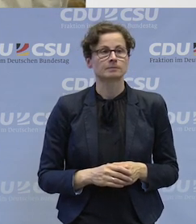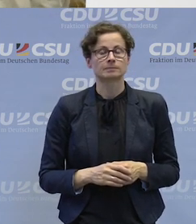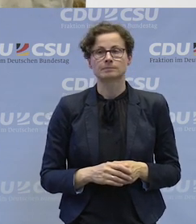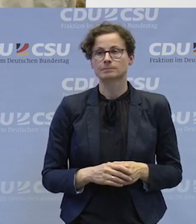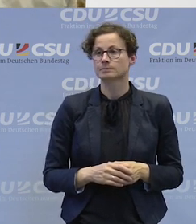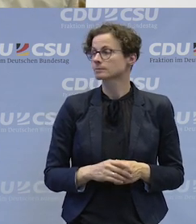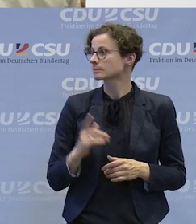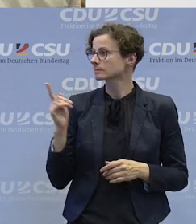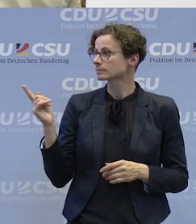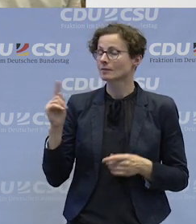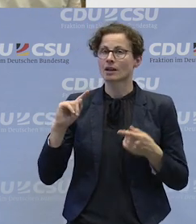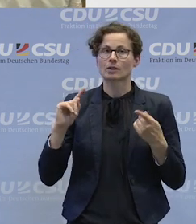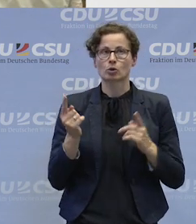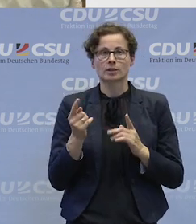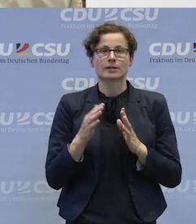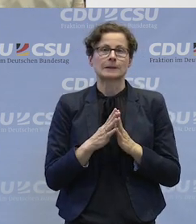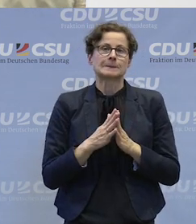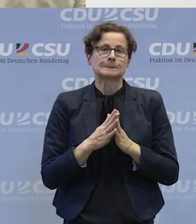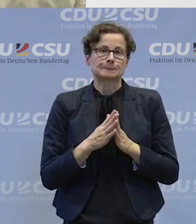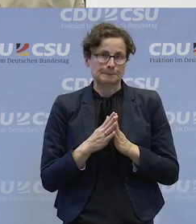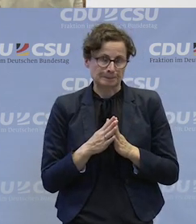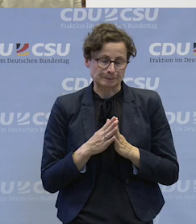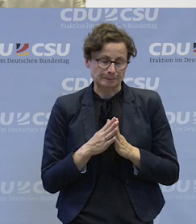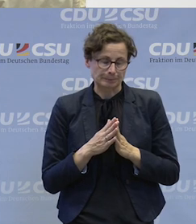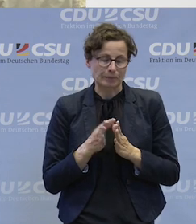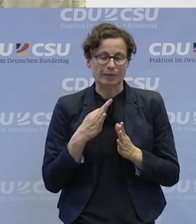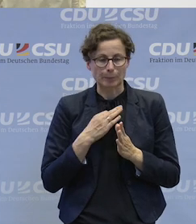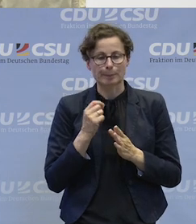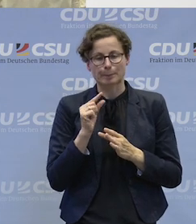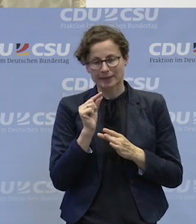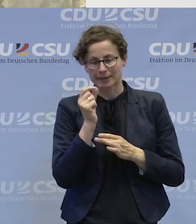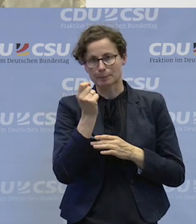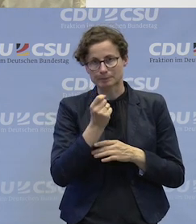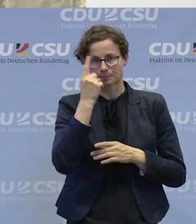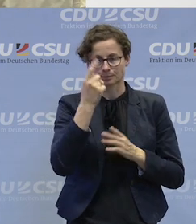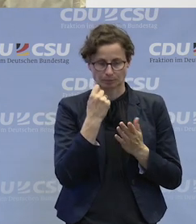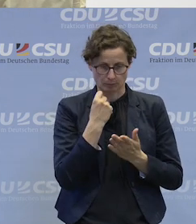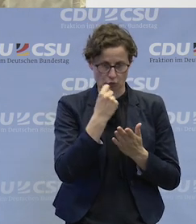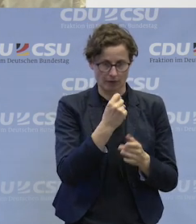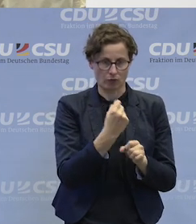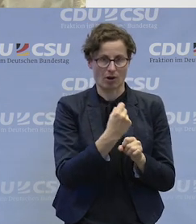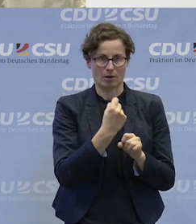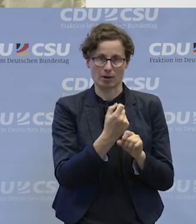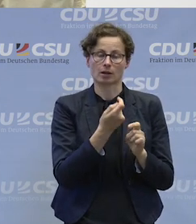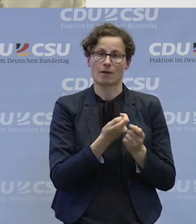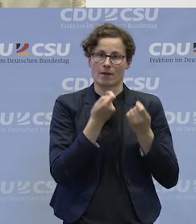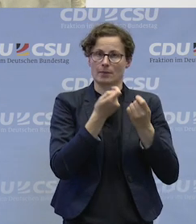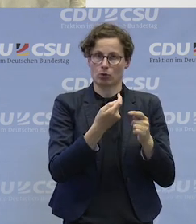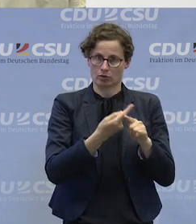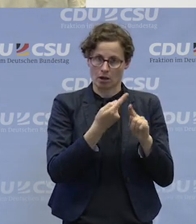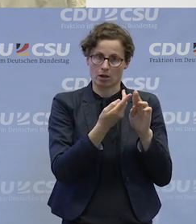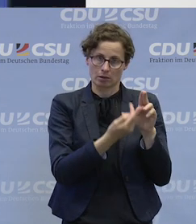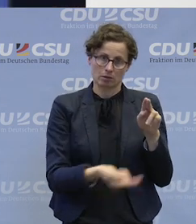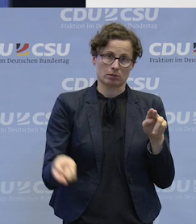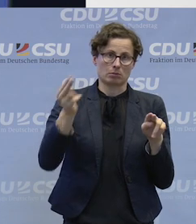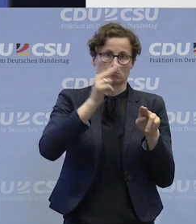Naja, also kurzgefasst, es ist schon erstaunlich, dass sich halt durch das Budget für Arbeit die Vermittlungszahl verzehnfacht. Das ist schon